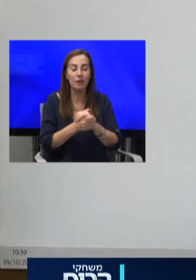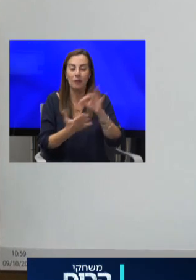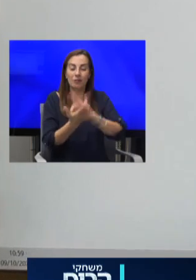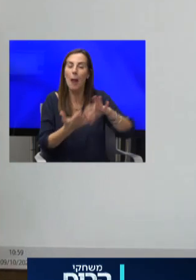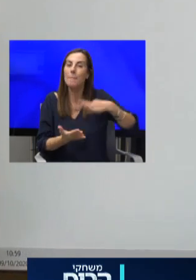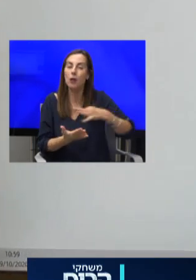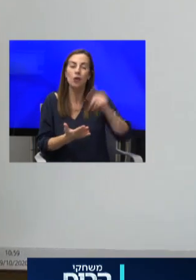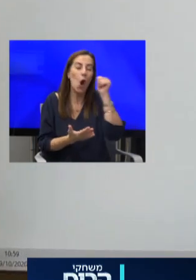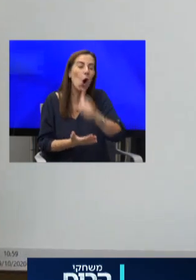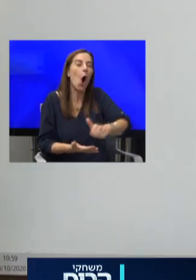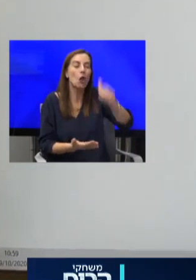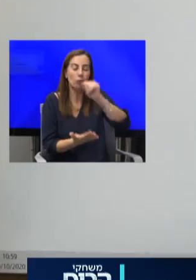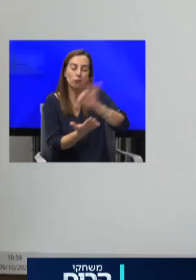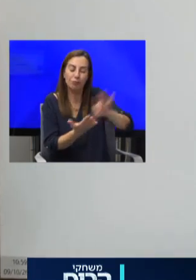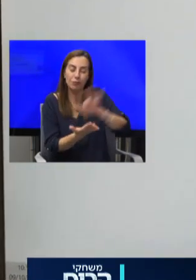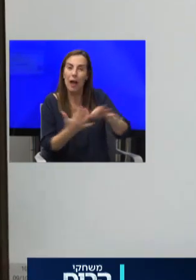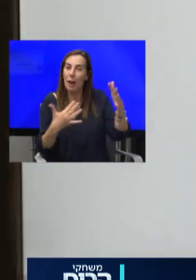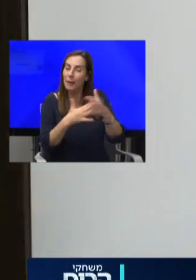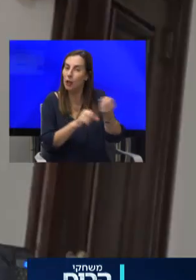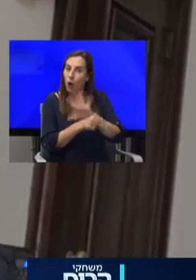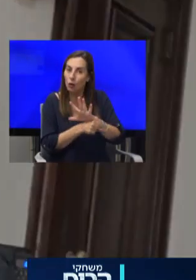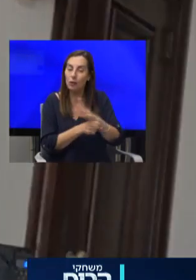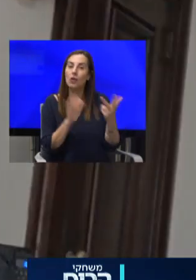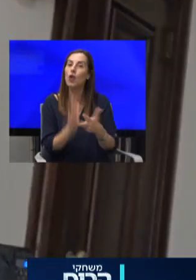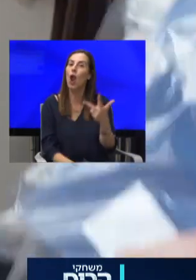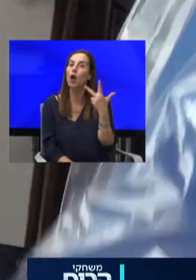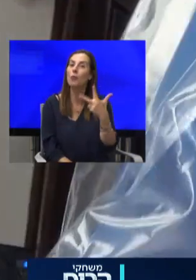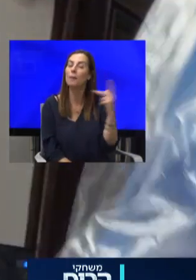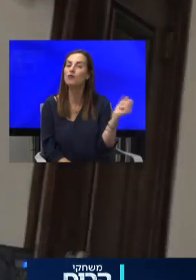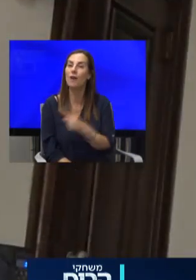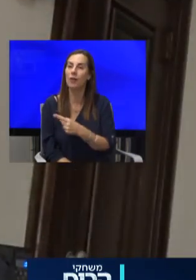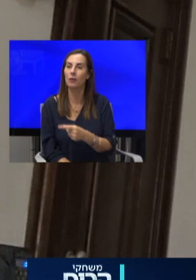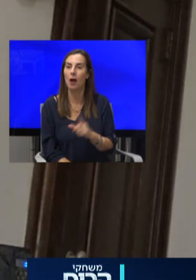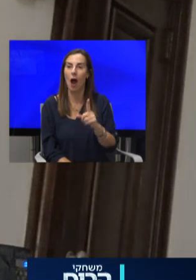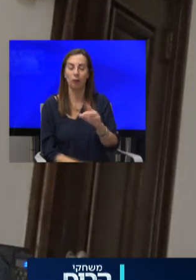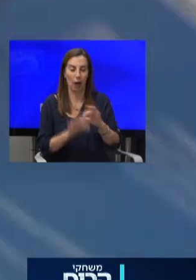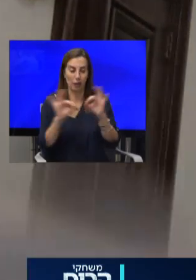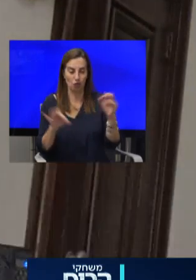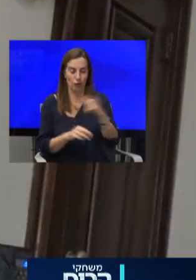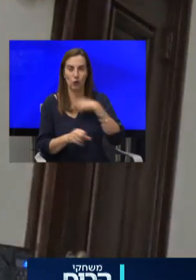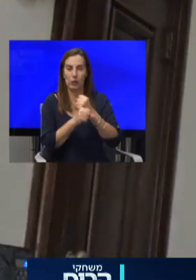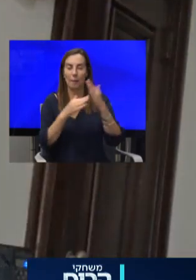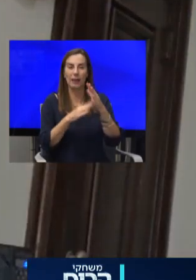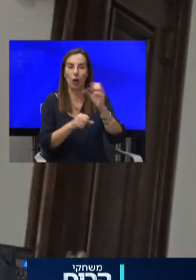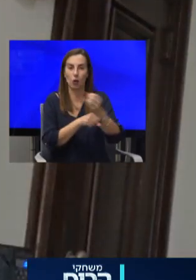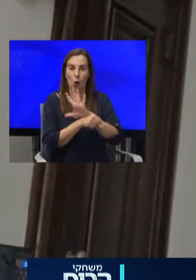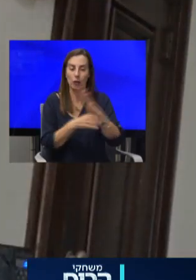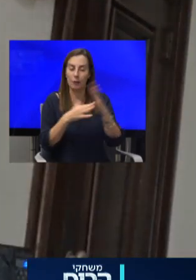יום ובדיקת קורונה שלוש פעמים בשבוע. כל תחילת שבוע אני אוספת את הבדיקות שלי את הבדיקות אני עושה לעצמי